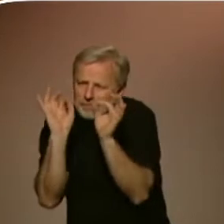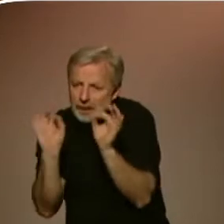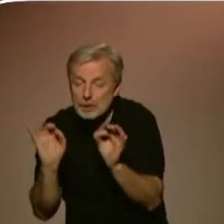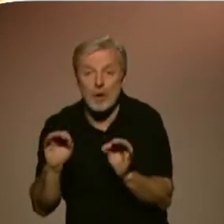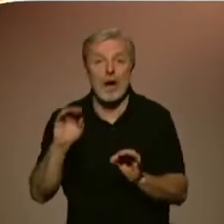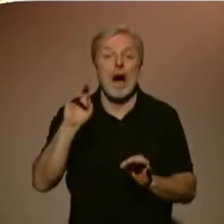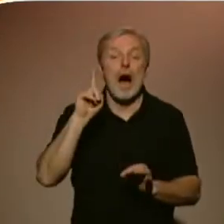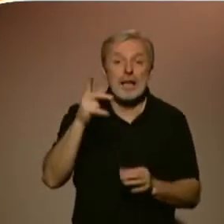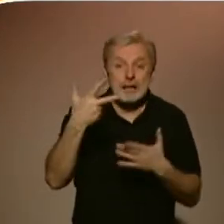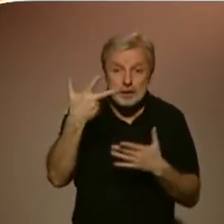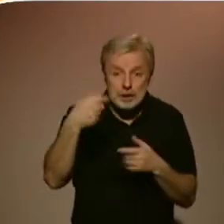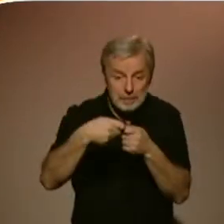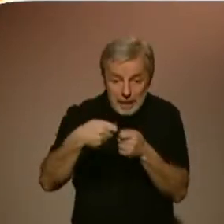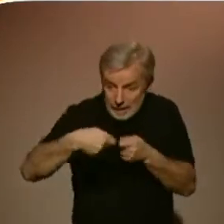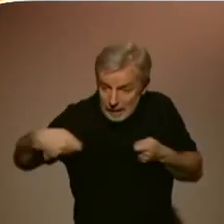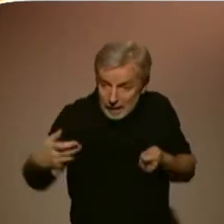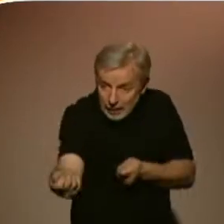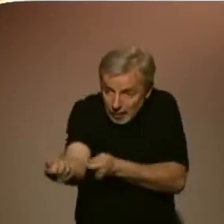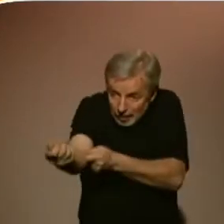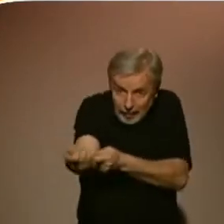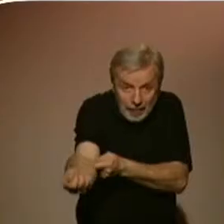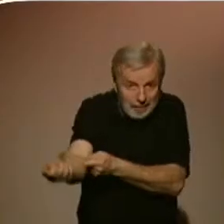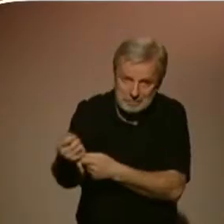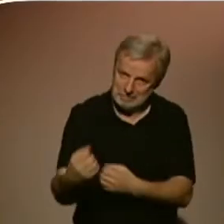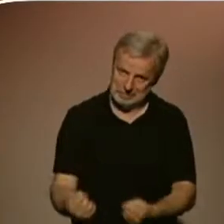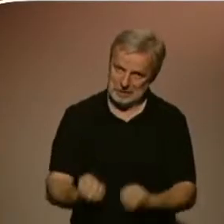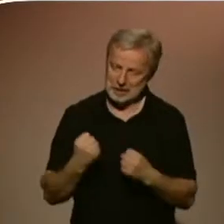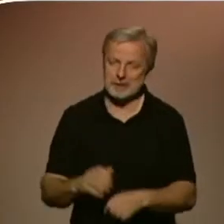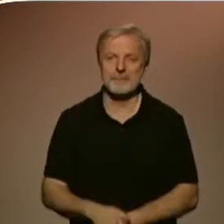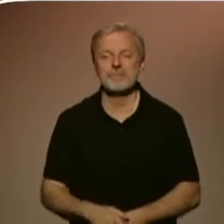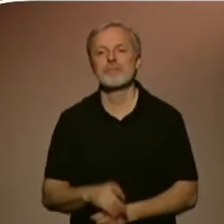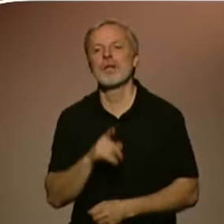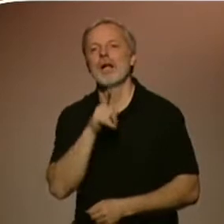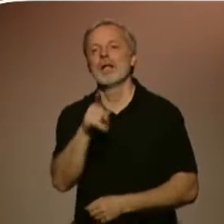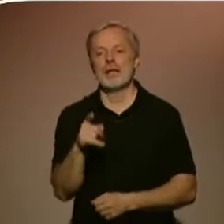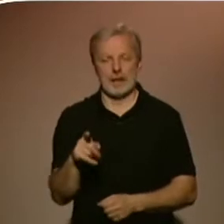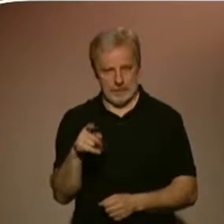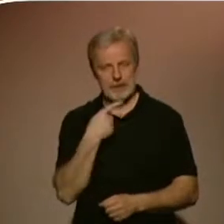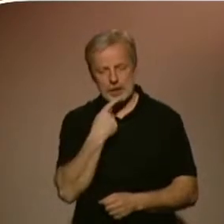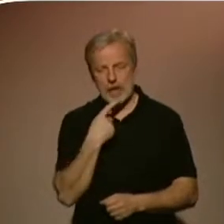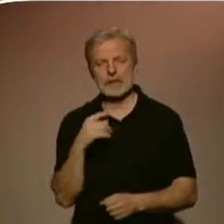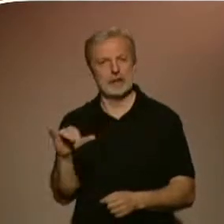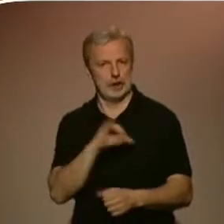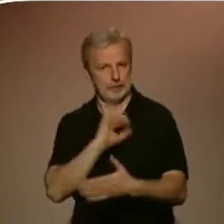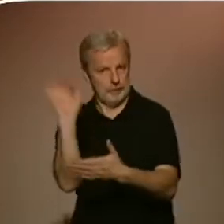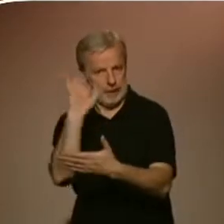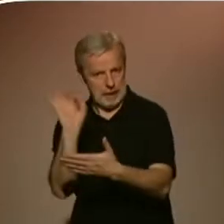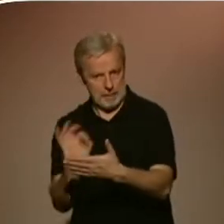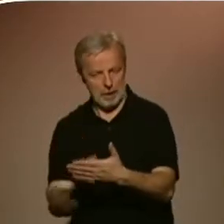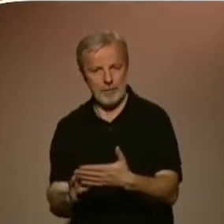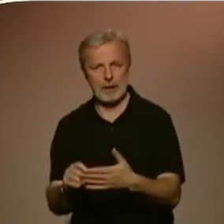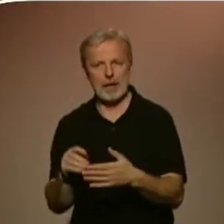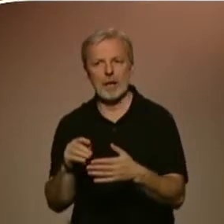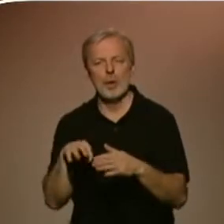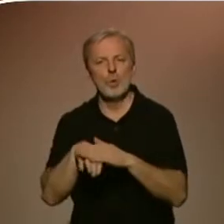nešla. Když se člověk naučí kresbu, vy jste maloval, co to je, uhel? Já jsem udělal jako kombinovou techniku, je